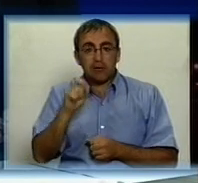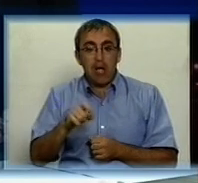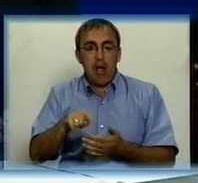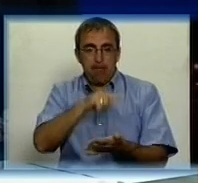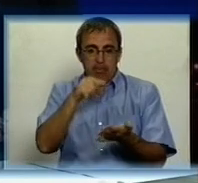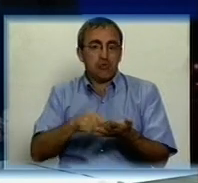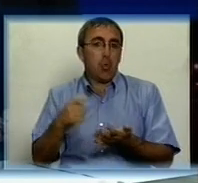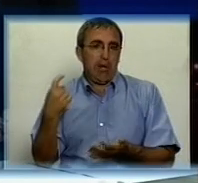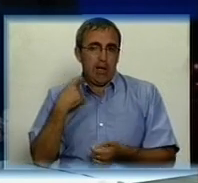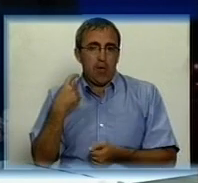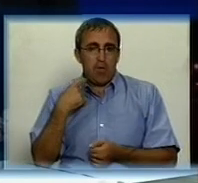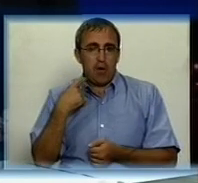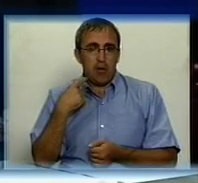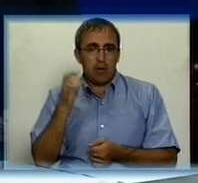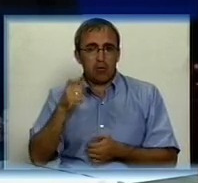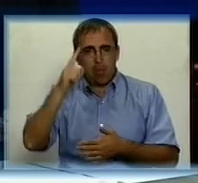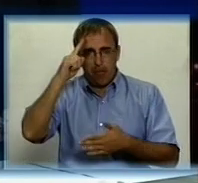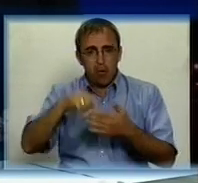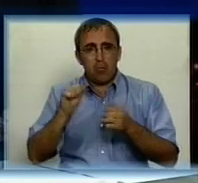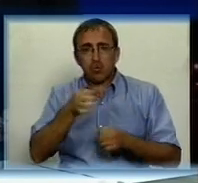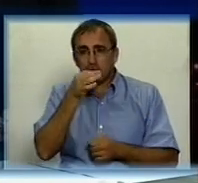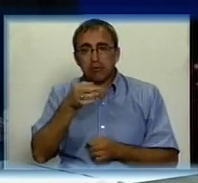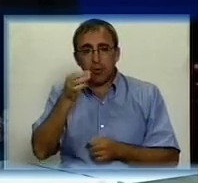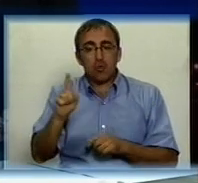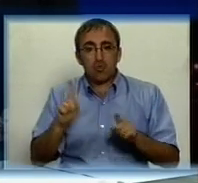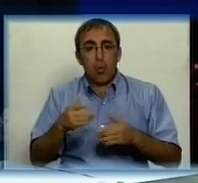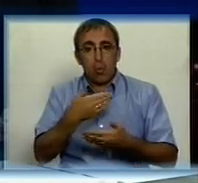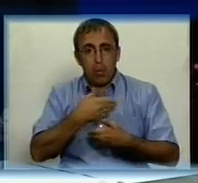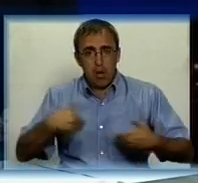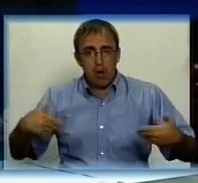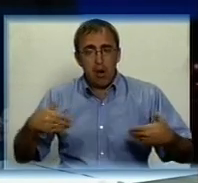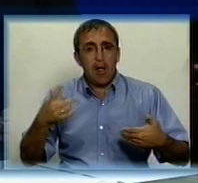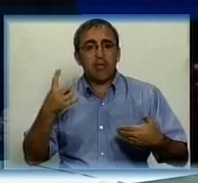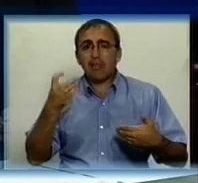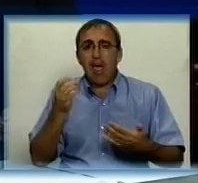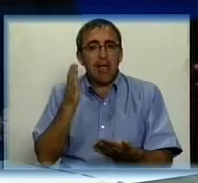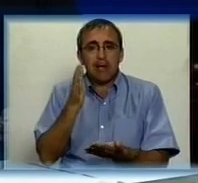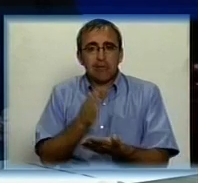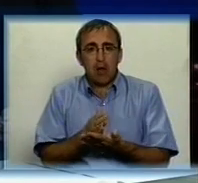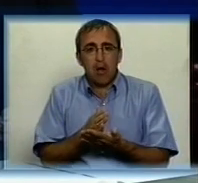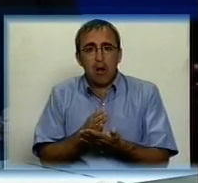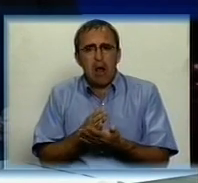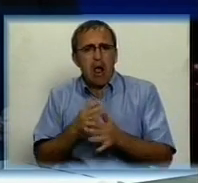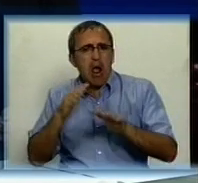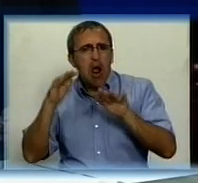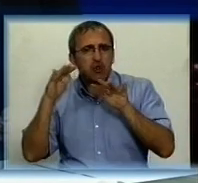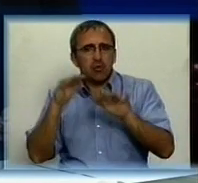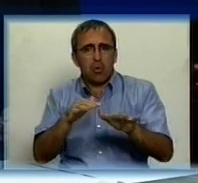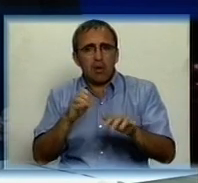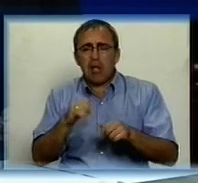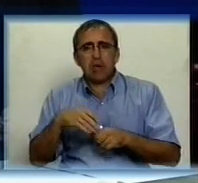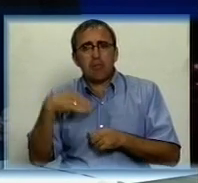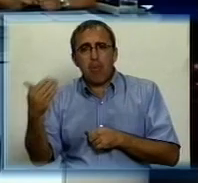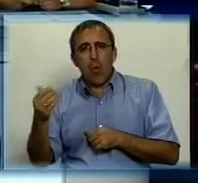Кіровоград. З певністю можу сказати, що у нас не існує ажіотажа не з боку